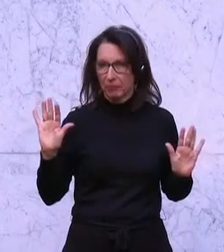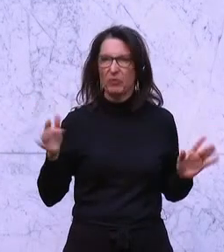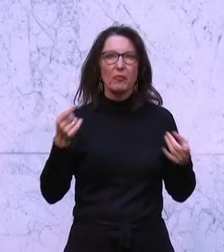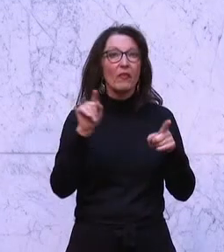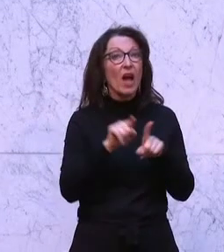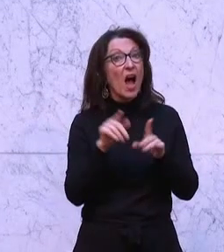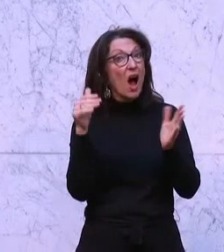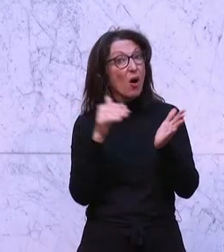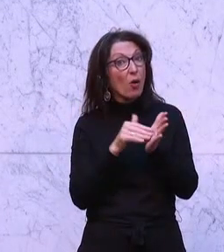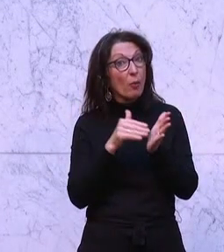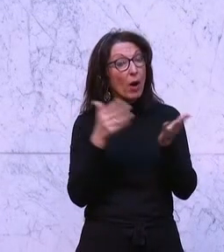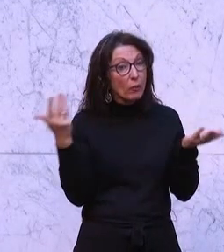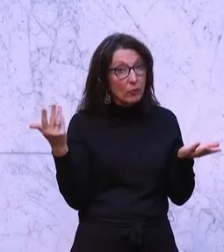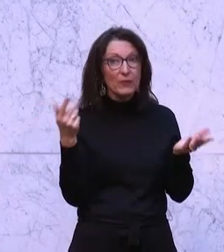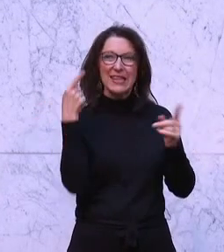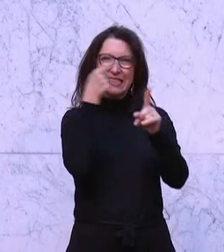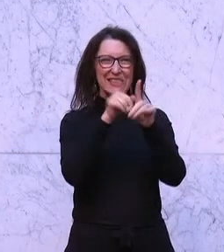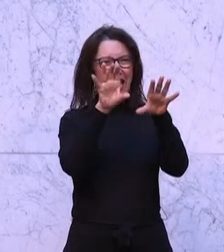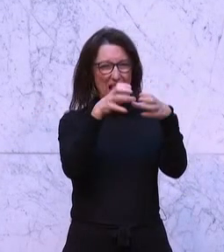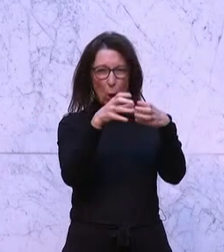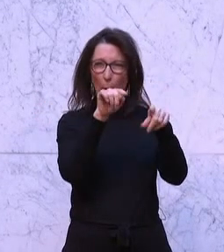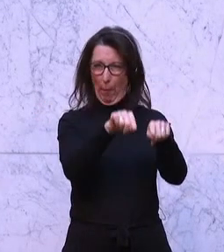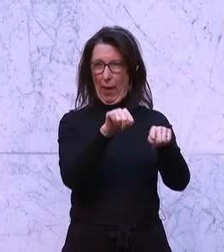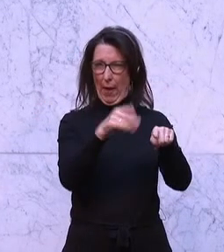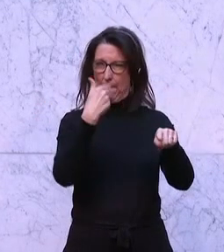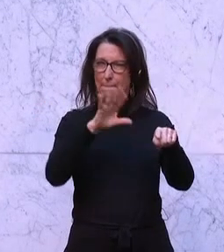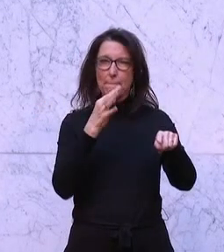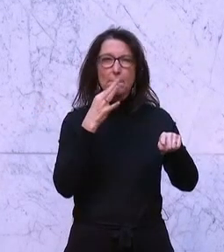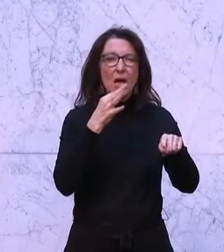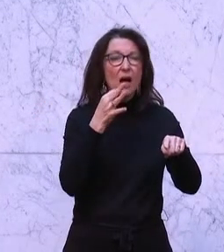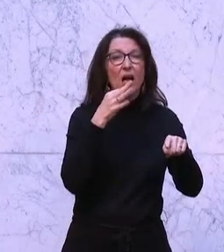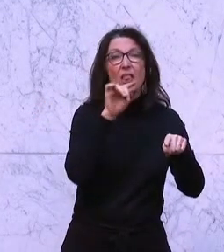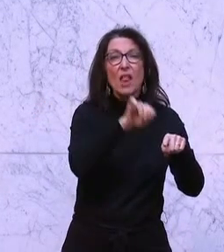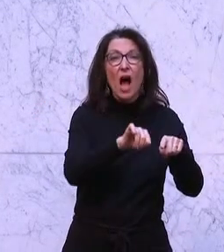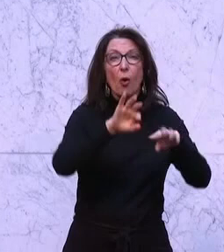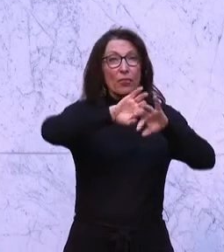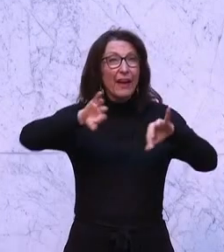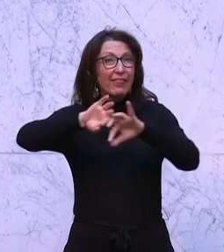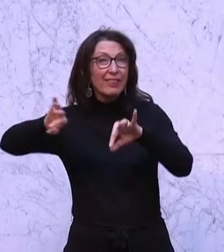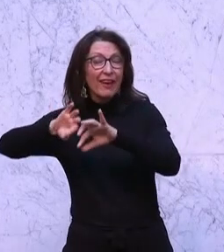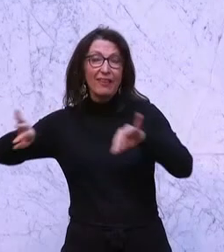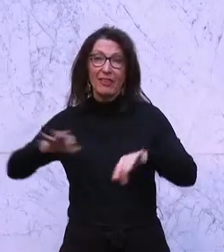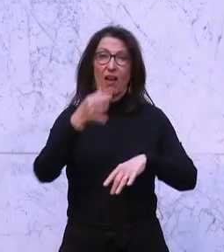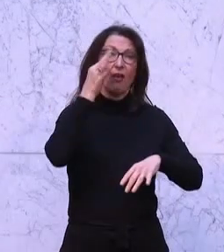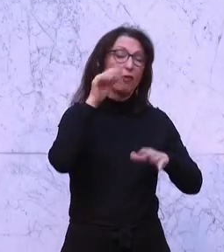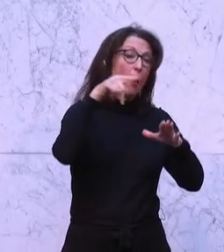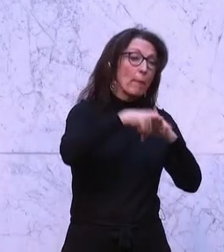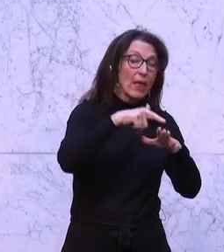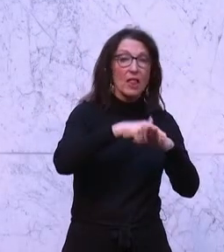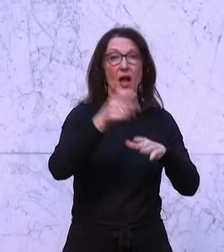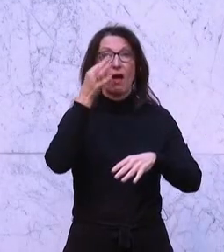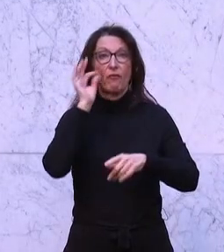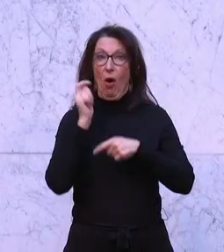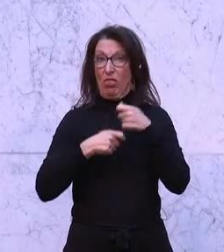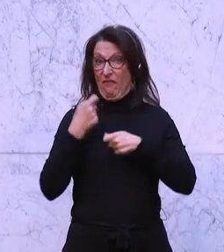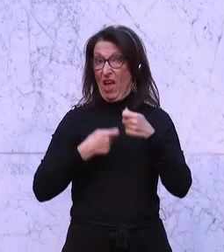präzisere Betrachtung bestimmter Zielgruppen empfohlen. Frauen in den Wechseljahren und Frauen mit Behinderung kommen im Bericht